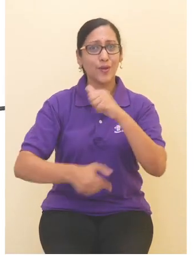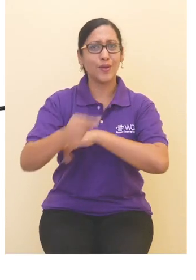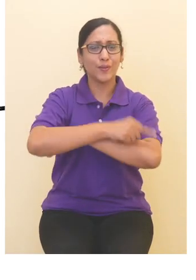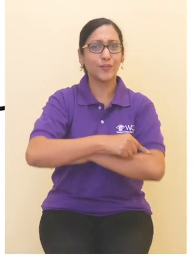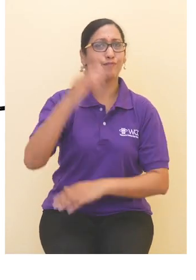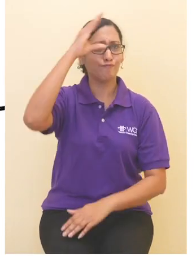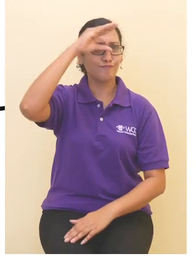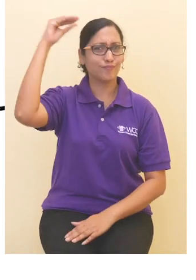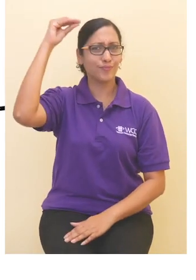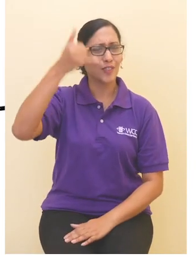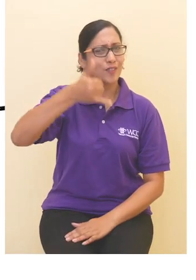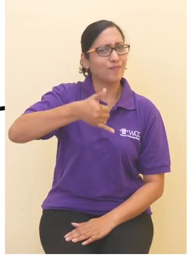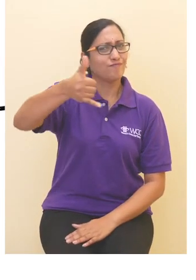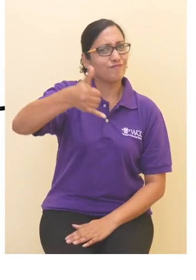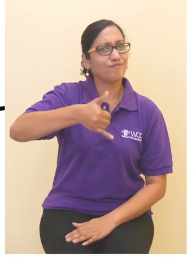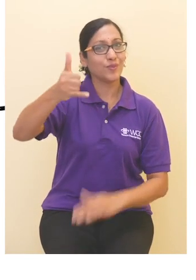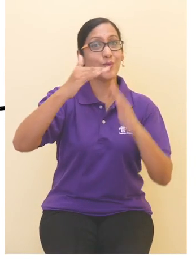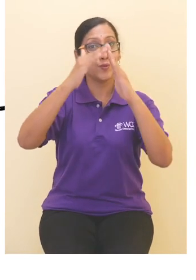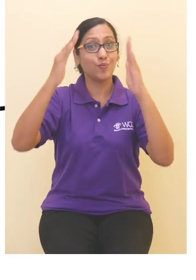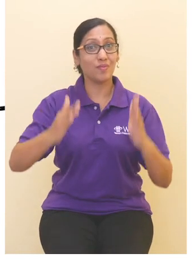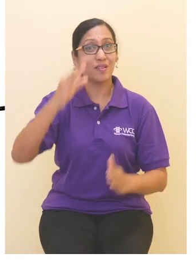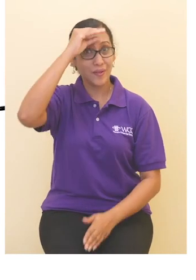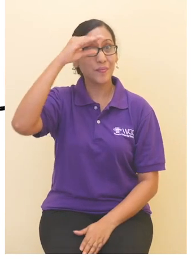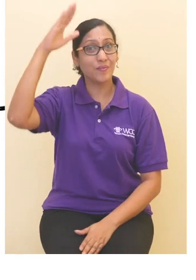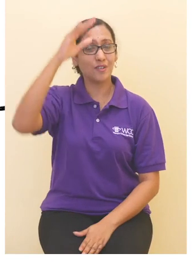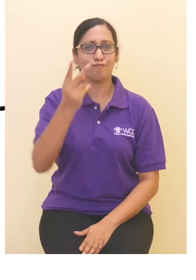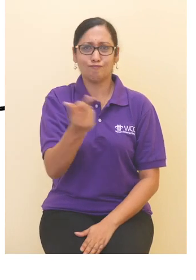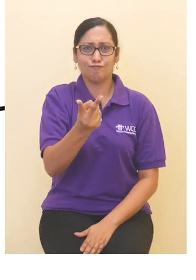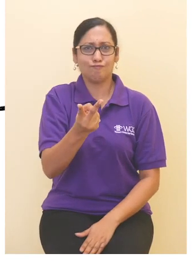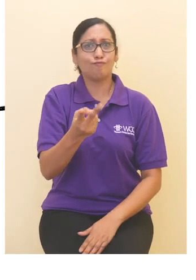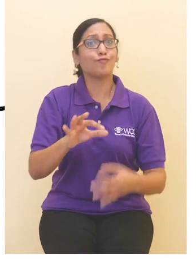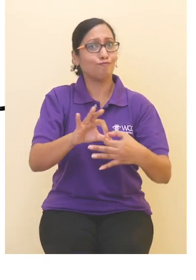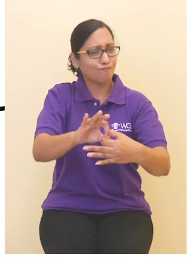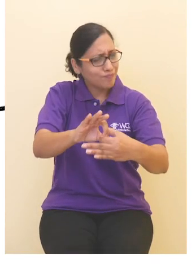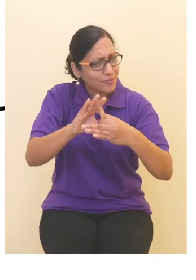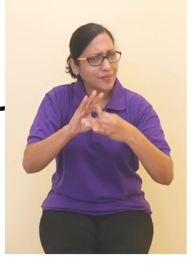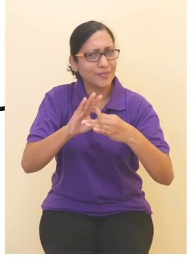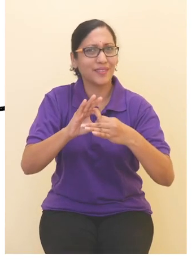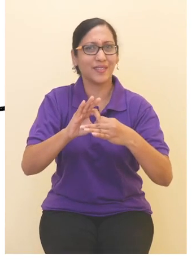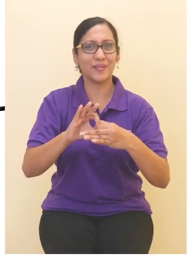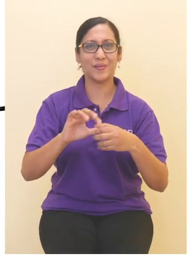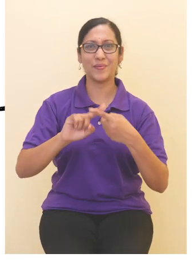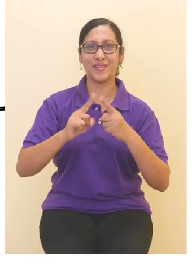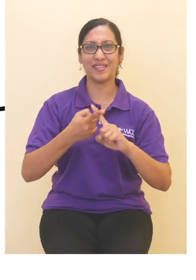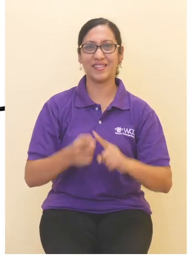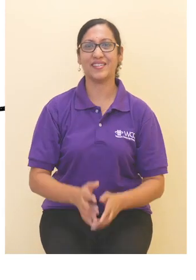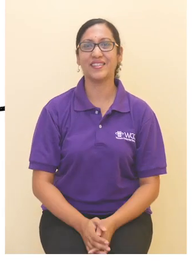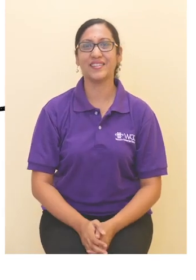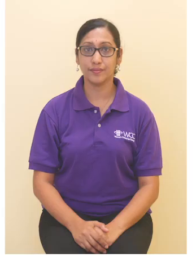Setiap hari, Yusri akan ke rumah Hakim untuk bermain game. Mereka menjadi kawan rapat.